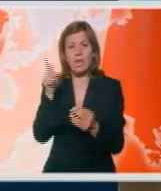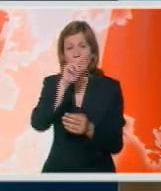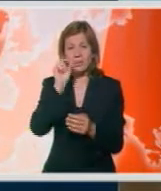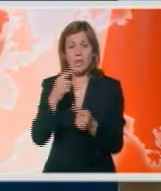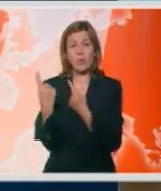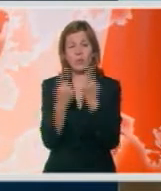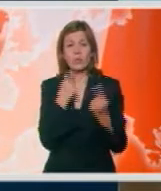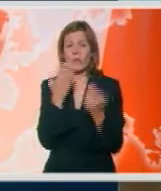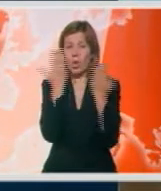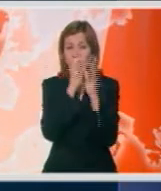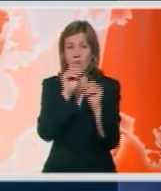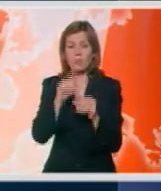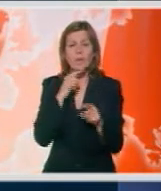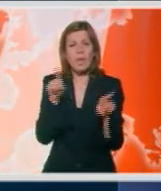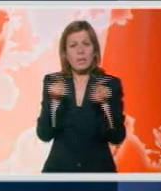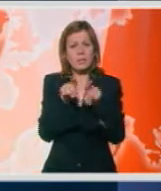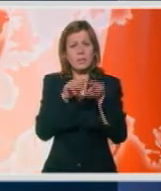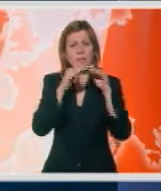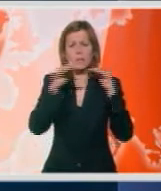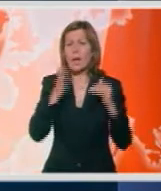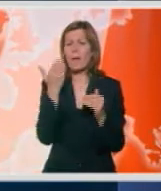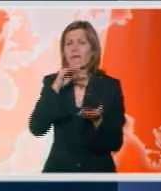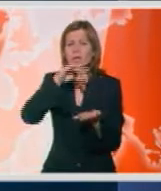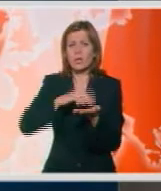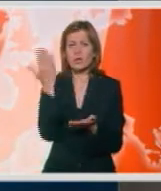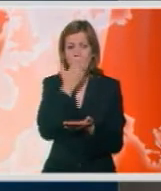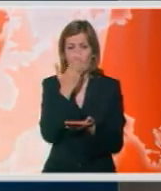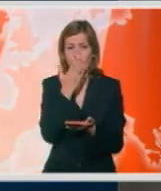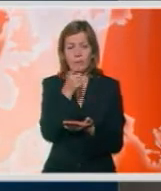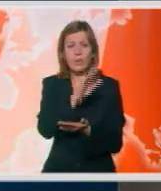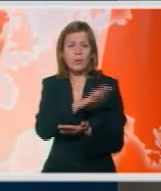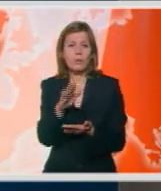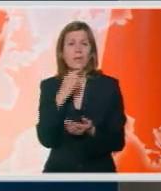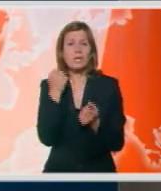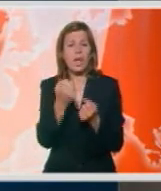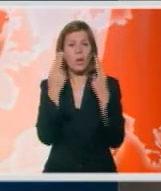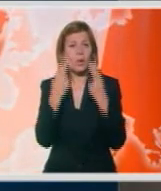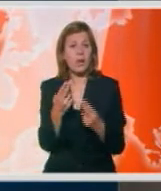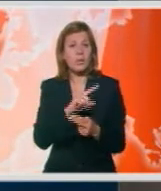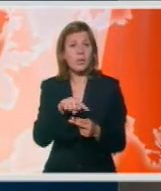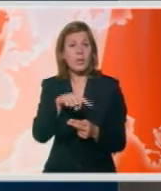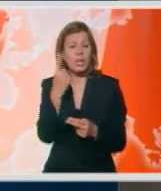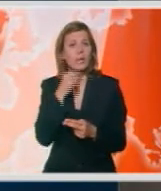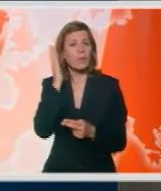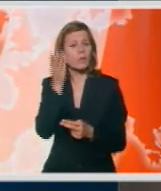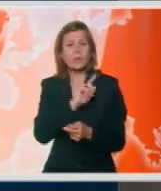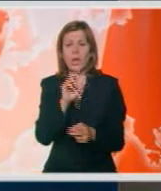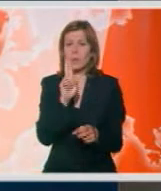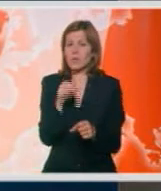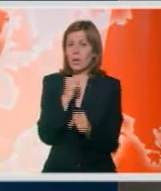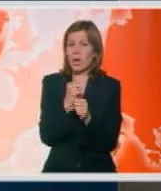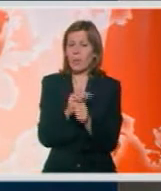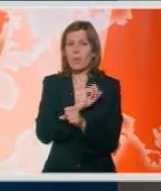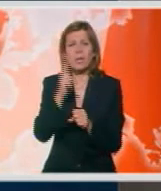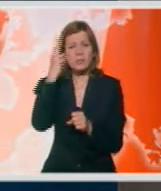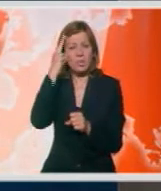obrazovanja budu jednaki bez obzira gde se škola nalazi. To je, deci, pogotovo bitno što danas nijedna karijera više ne može da se napravi bez